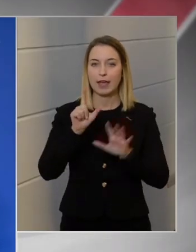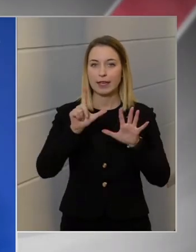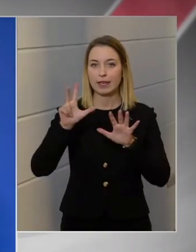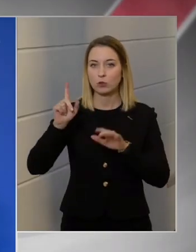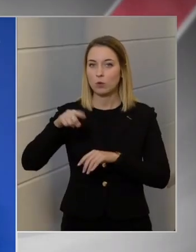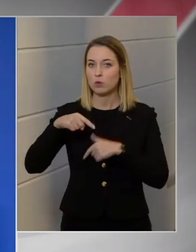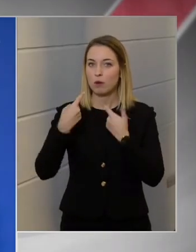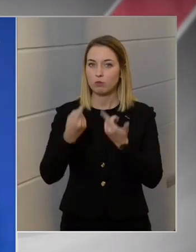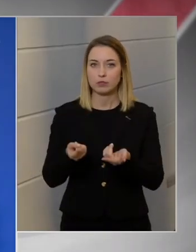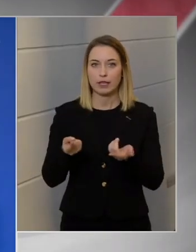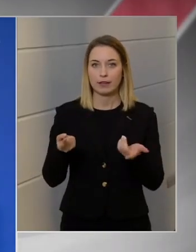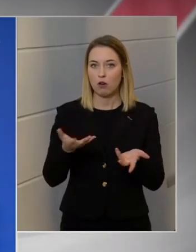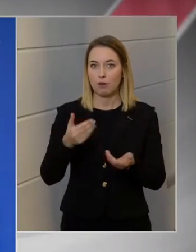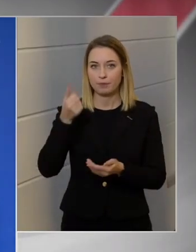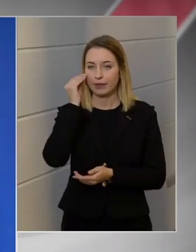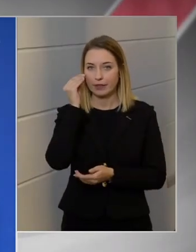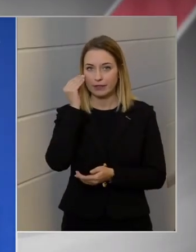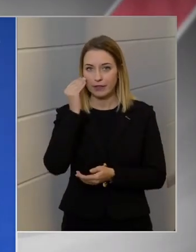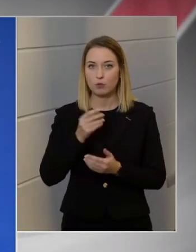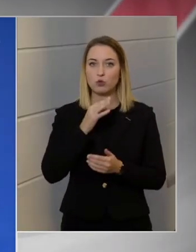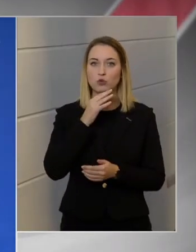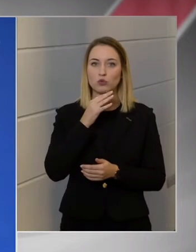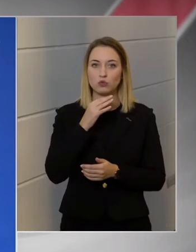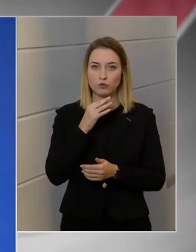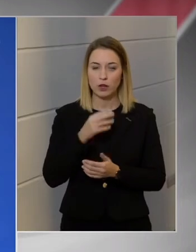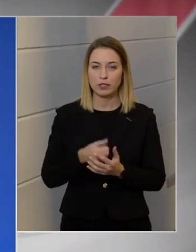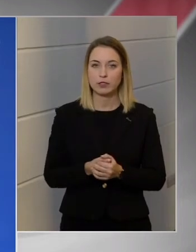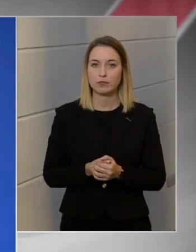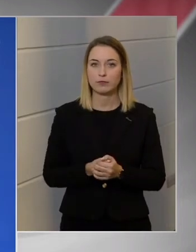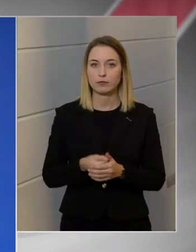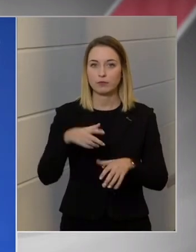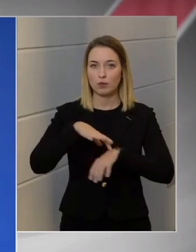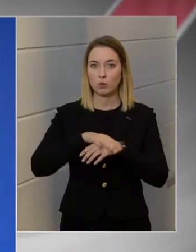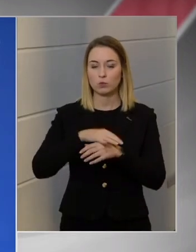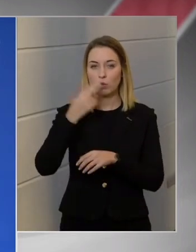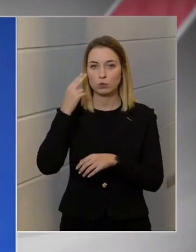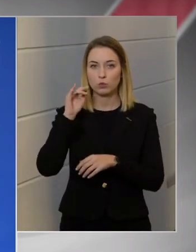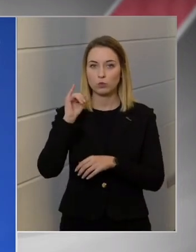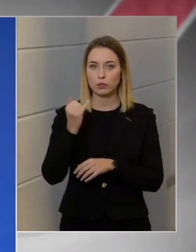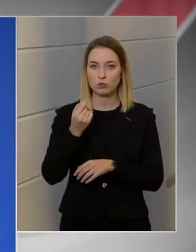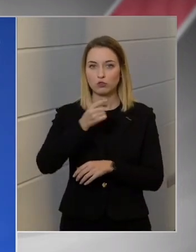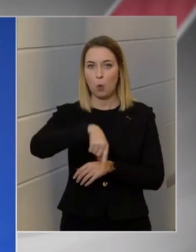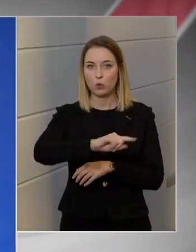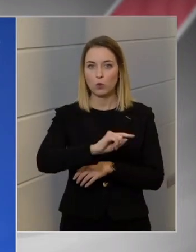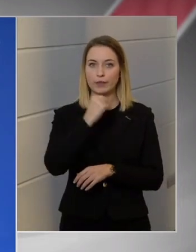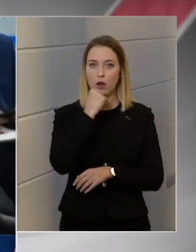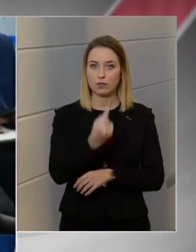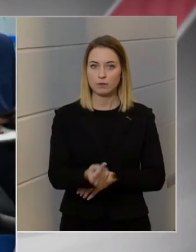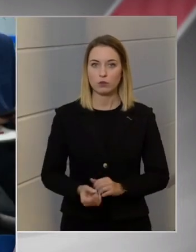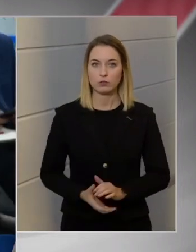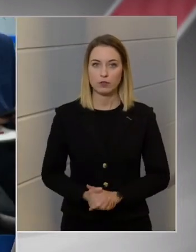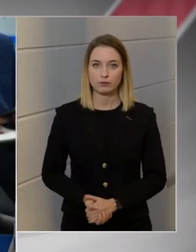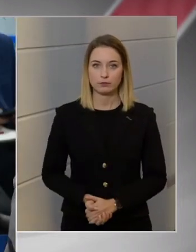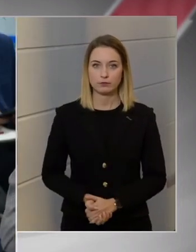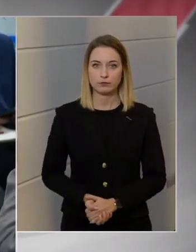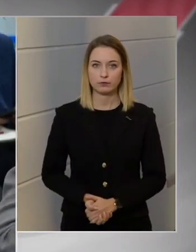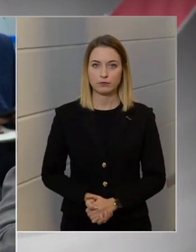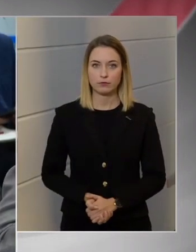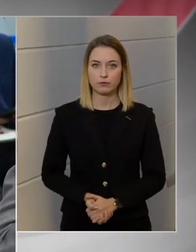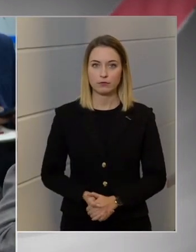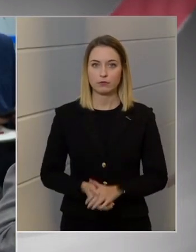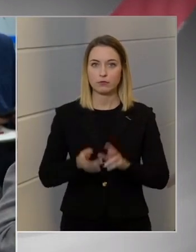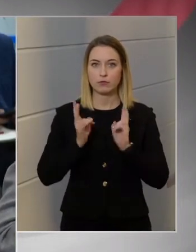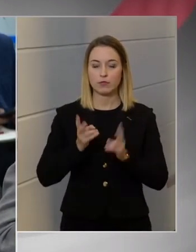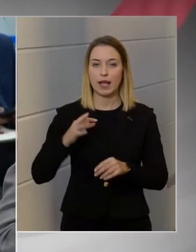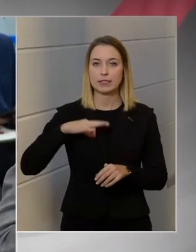utána egész egyszerűen orvosilag egyértelmű, és a rúzsvai doktor úr is önöknek ezt mondta. Kedden